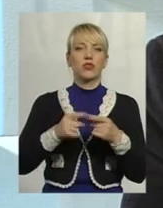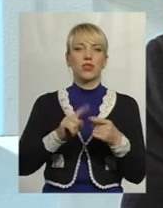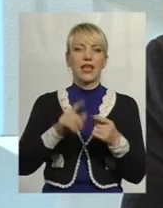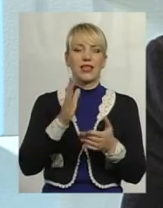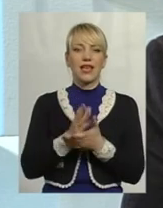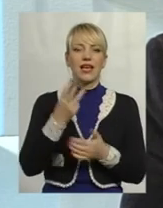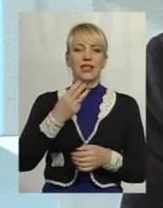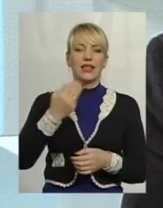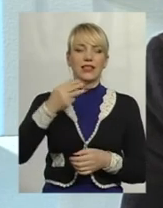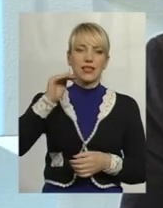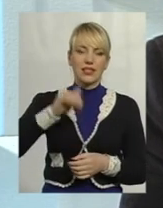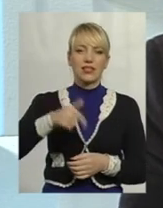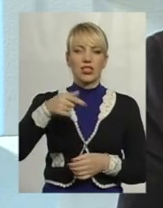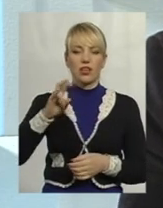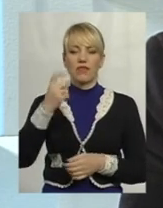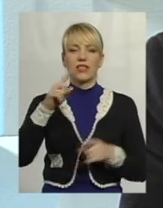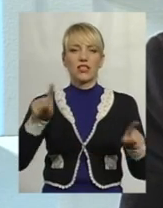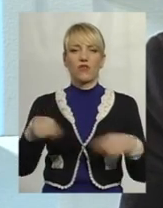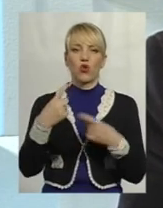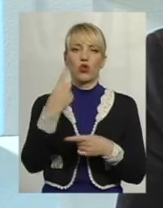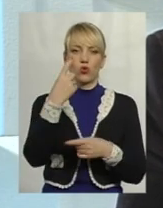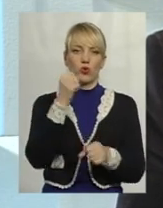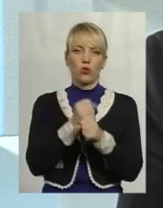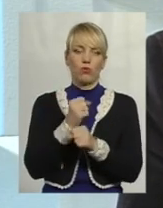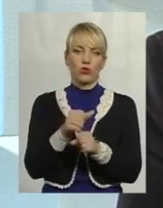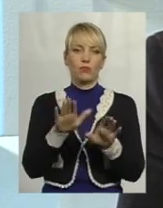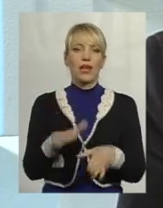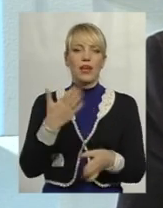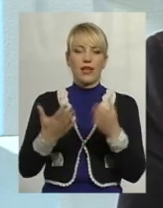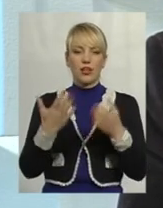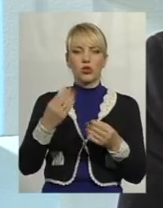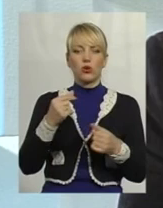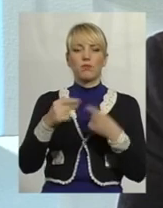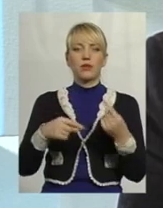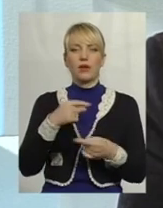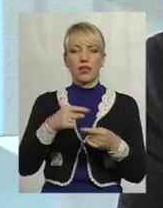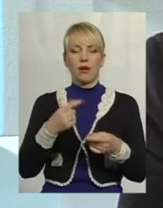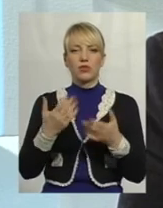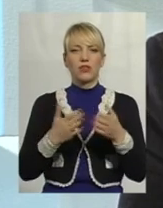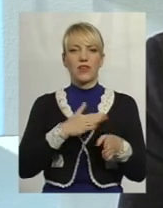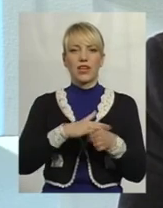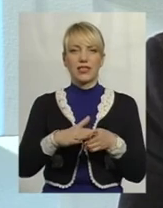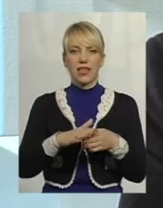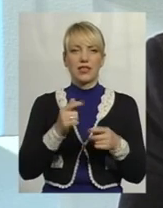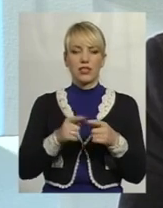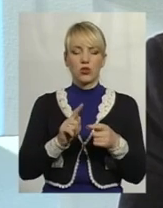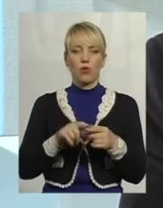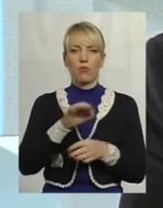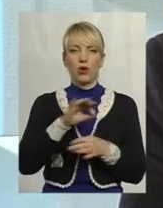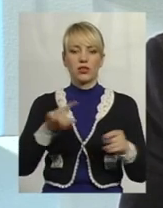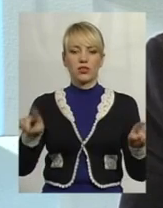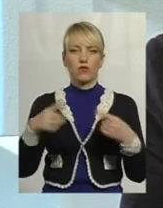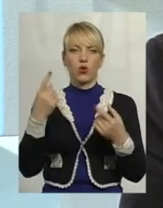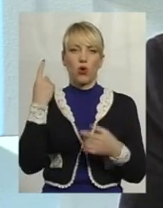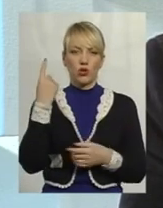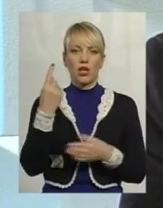одне робоче місце. Тобто, якщо підприємець в ході реалізації проєкту, в ході залучення інвестування створює одне